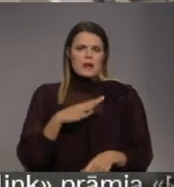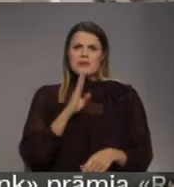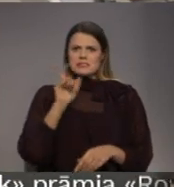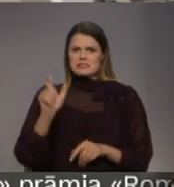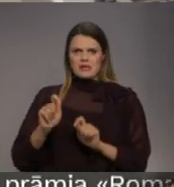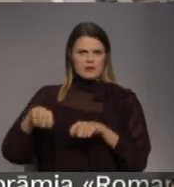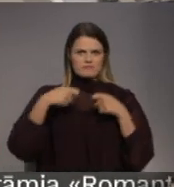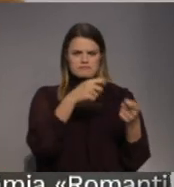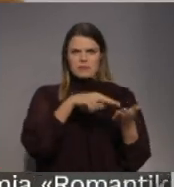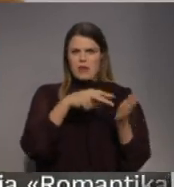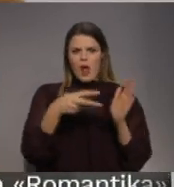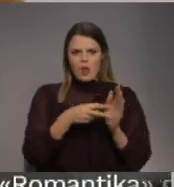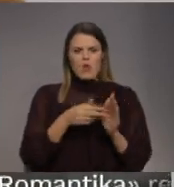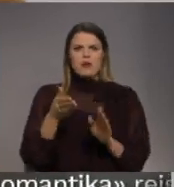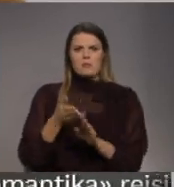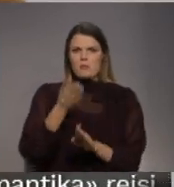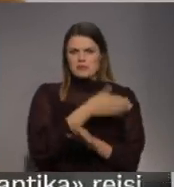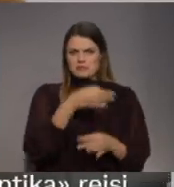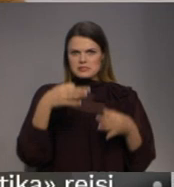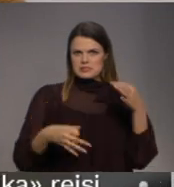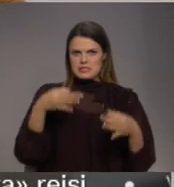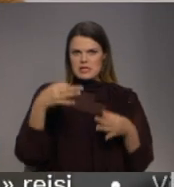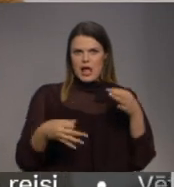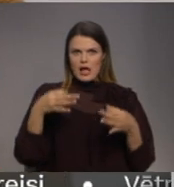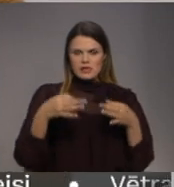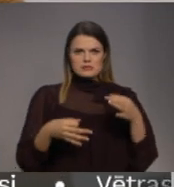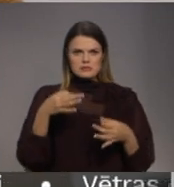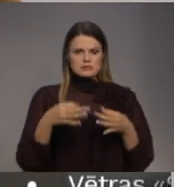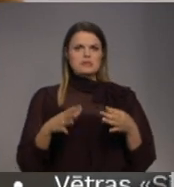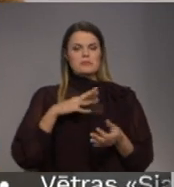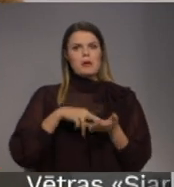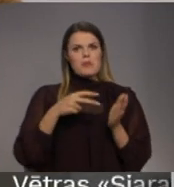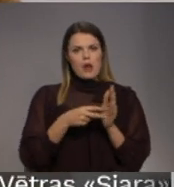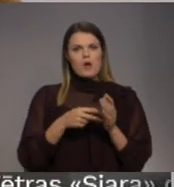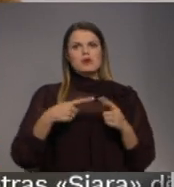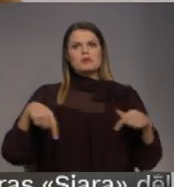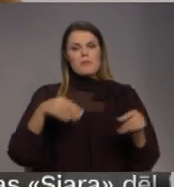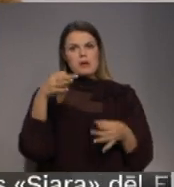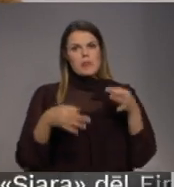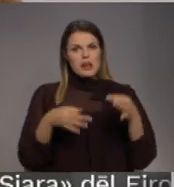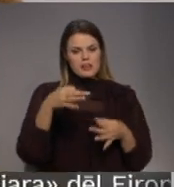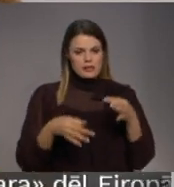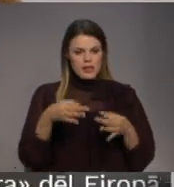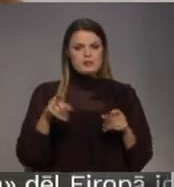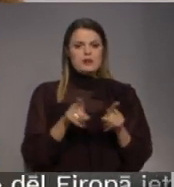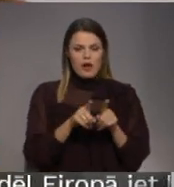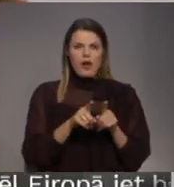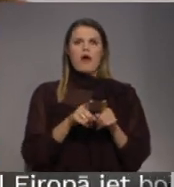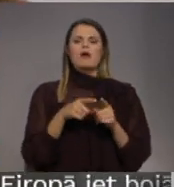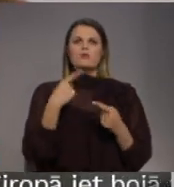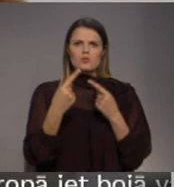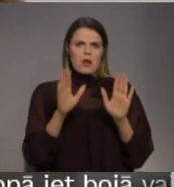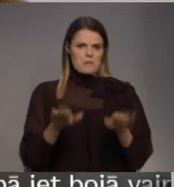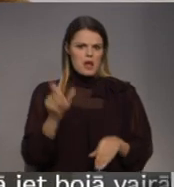izdošana paredzēta pat nesagaidot piekdienu, kad viņas lietu bija plānotas izskatīt apgabaltiesā Kopenhāgenā. Vērst arī uzmanības